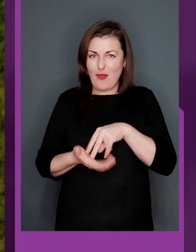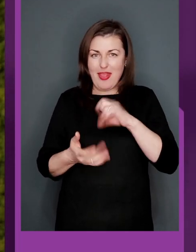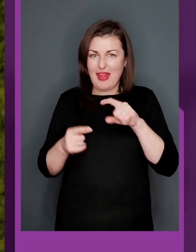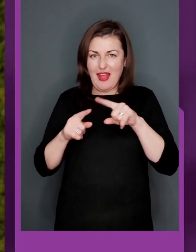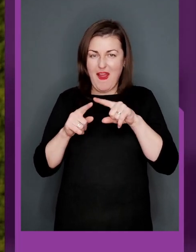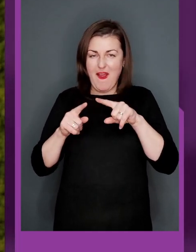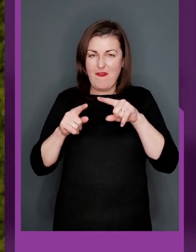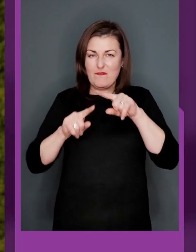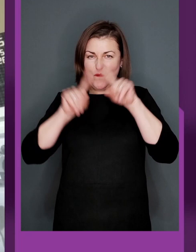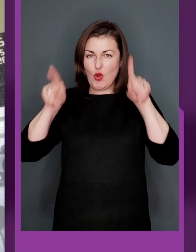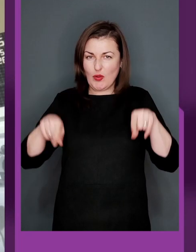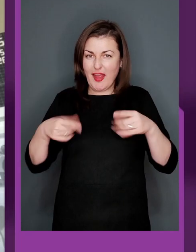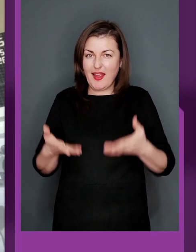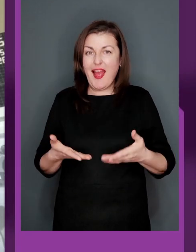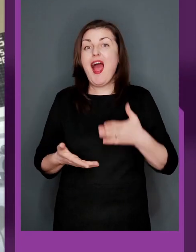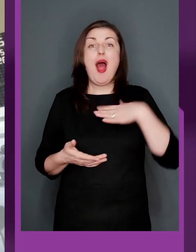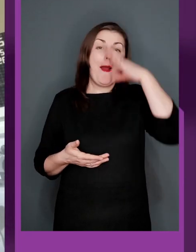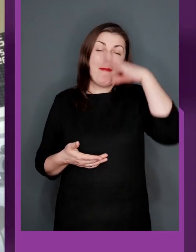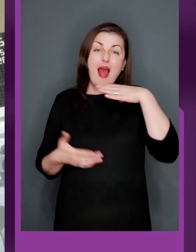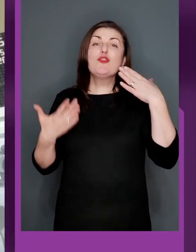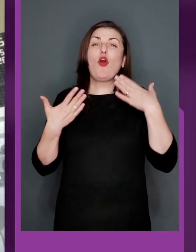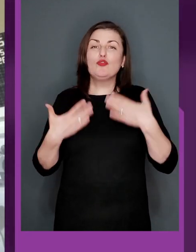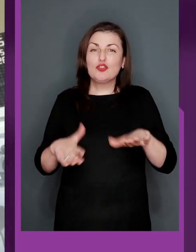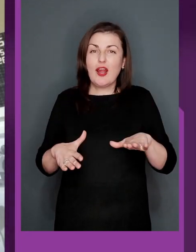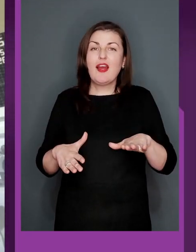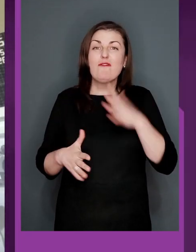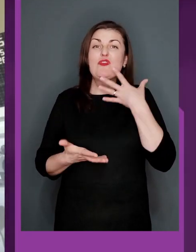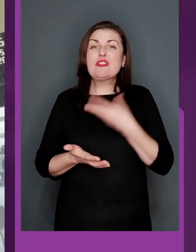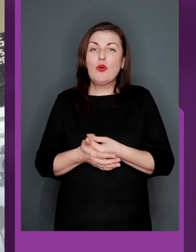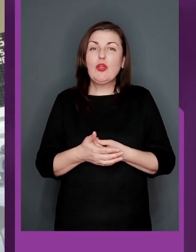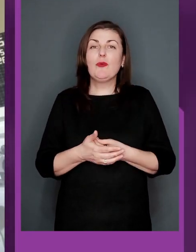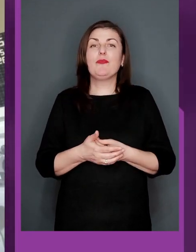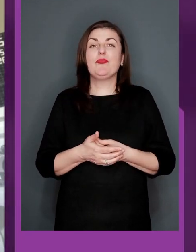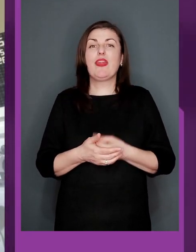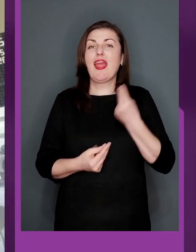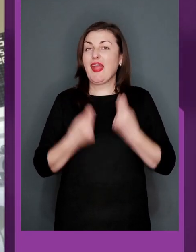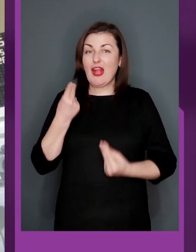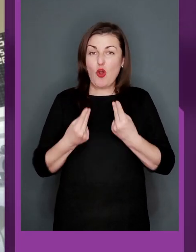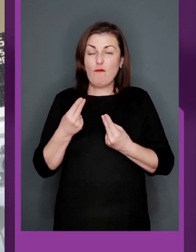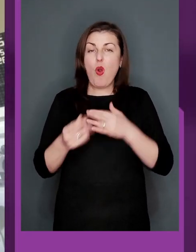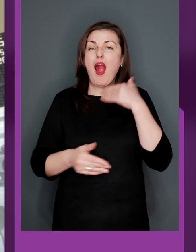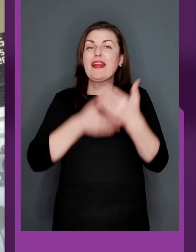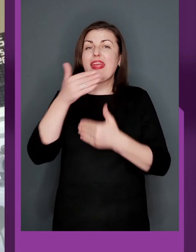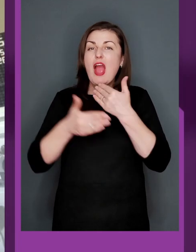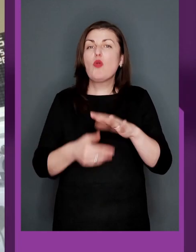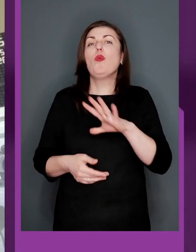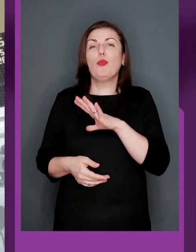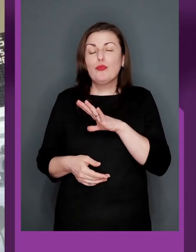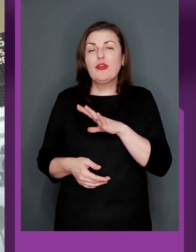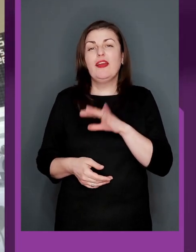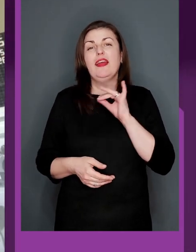воротах був? Ну, батько вже свою так ігрову кар'єру був